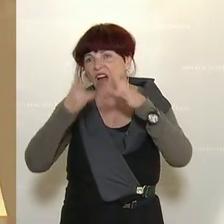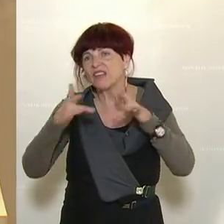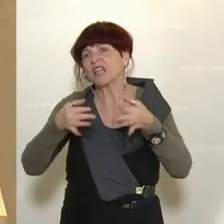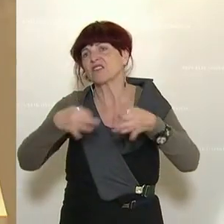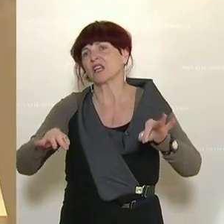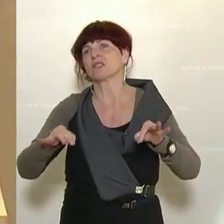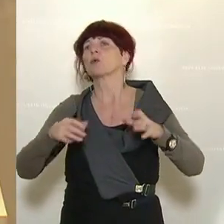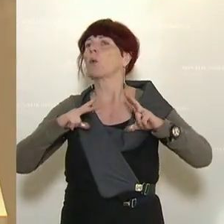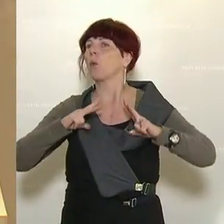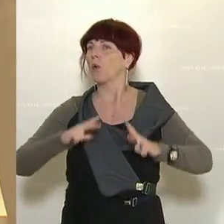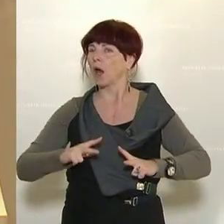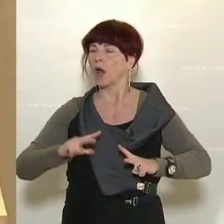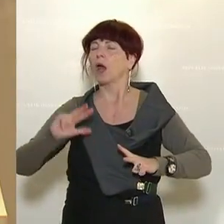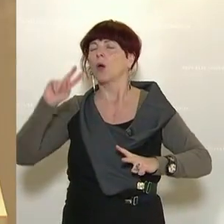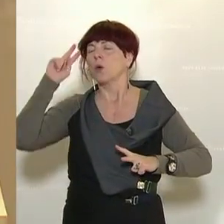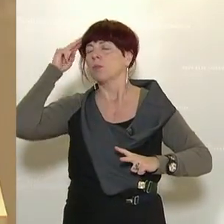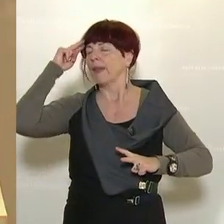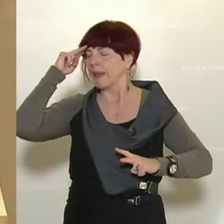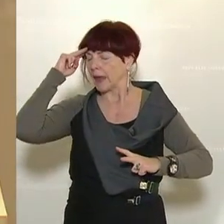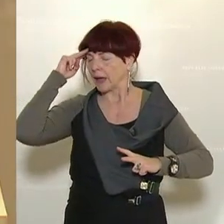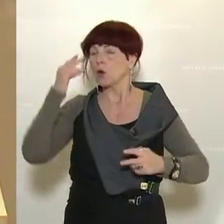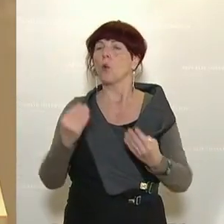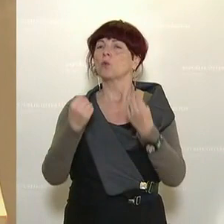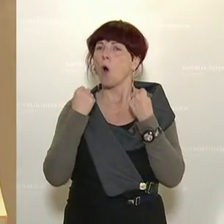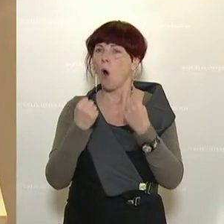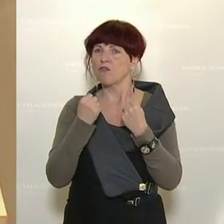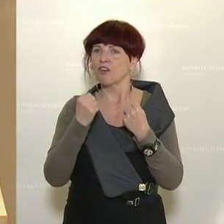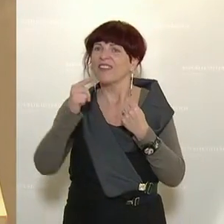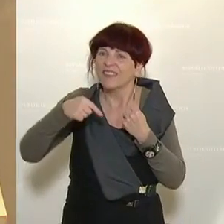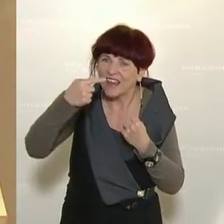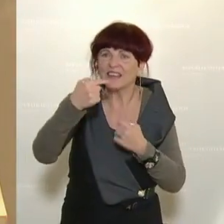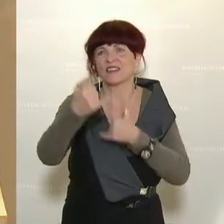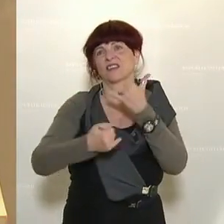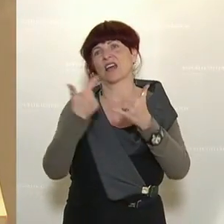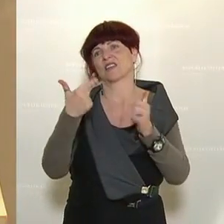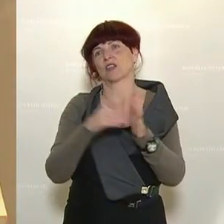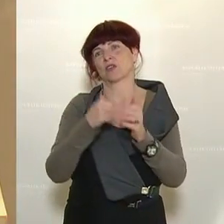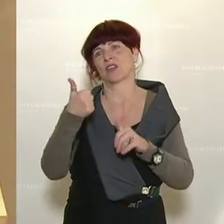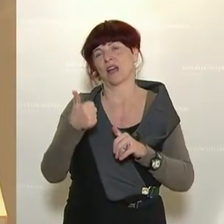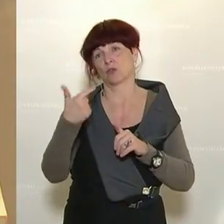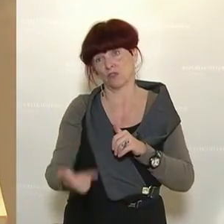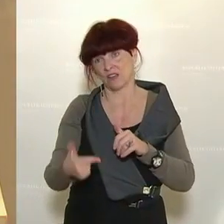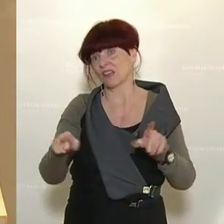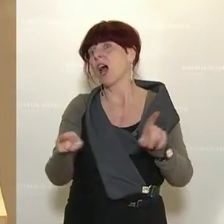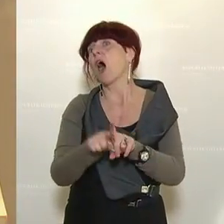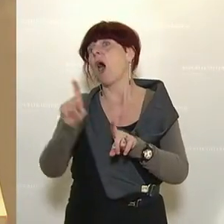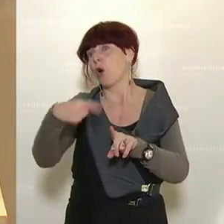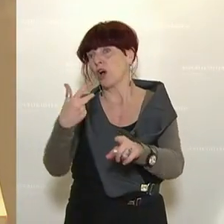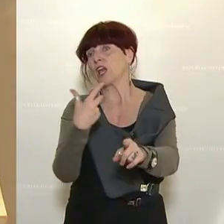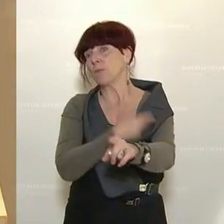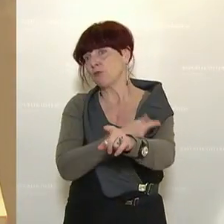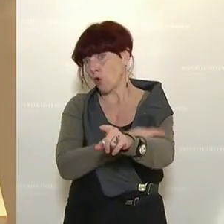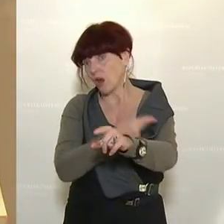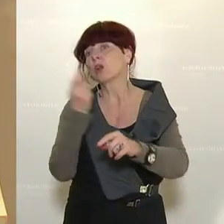Weihnachtsfest in der Hoffnung auf ein Jahr 2021, das uns auch durch die Impfungen, auf die mein Kollege Josef Smolle dann eingehen wird,